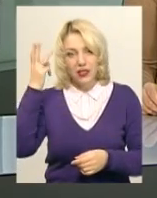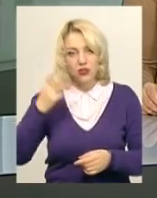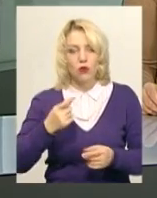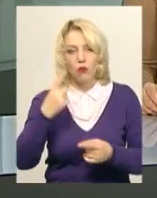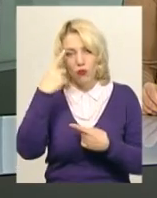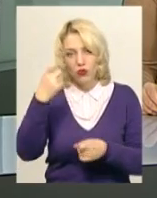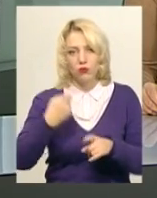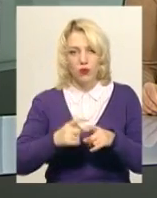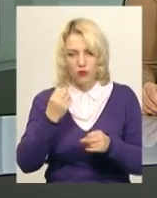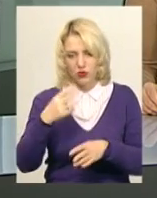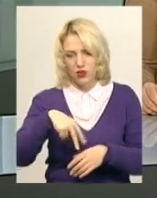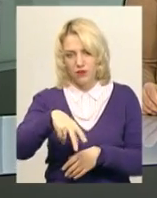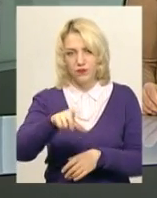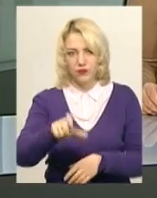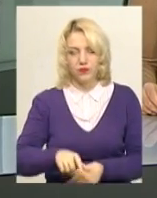перехожий.